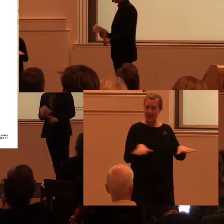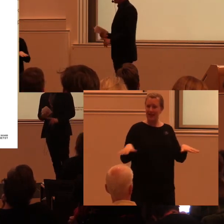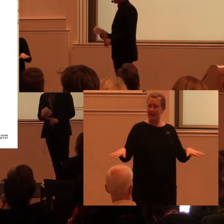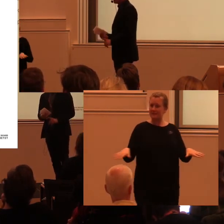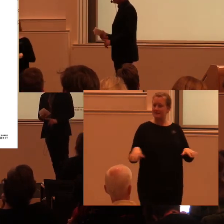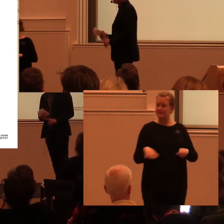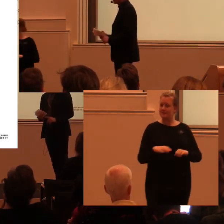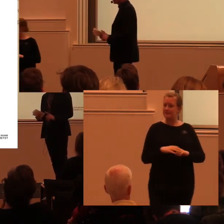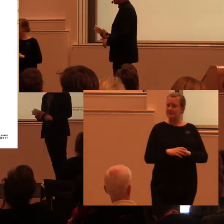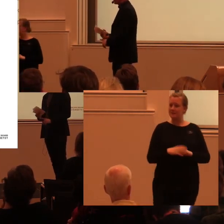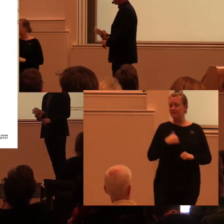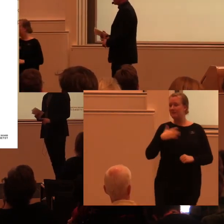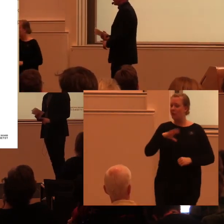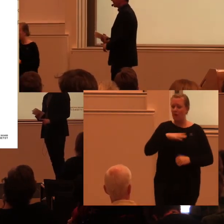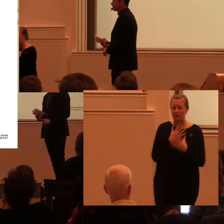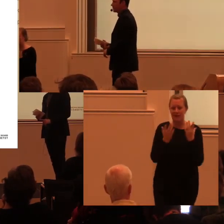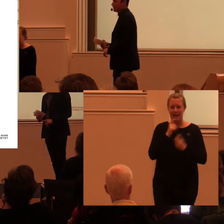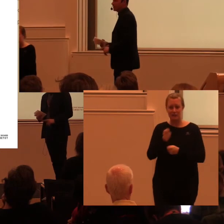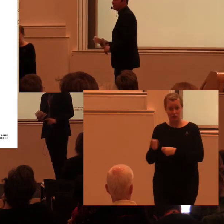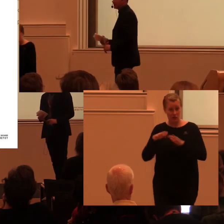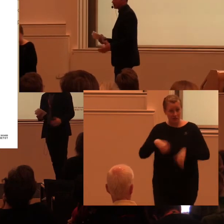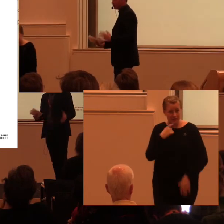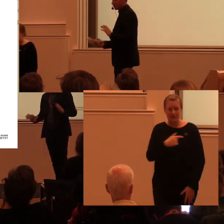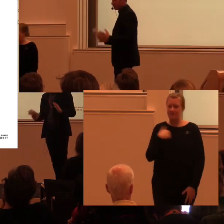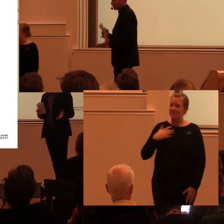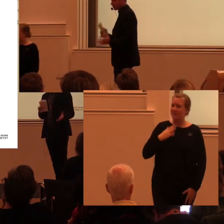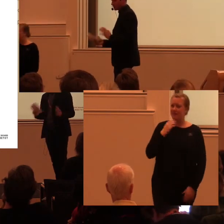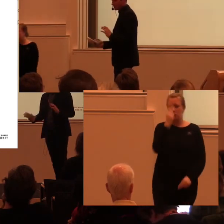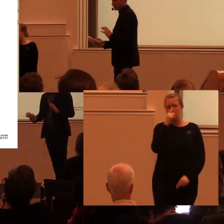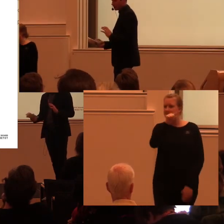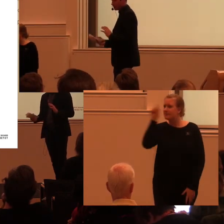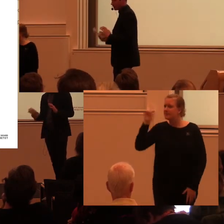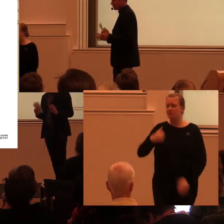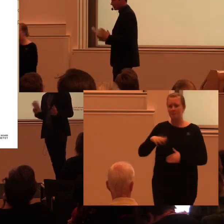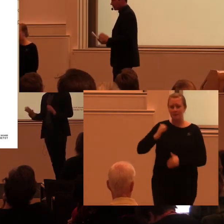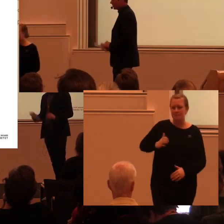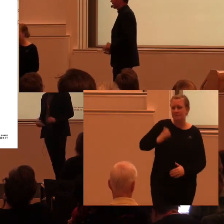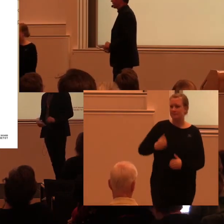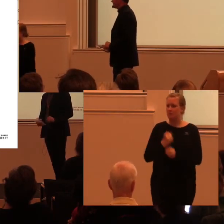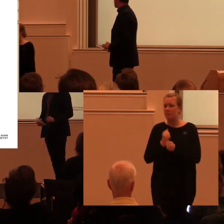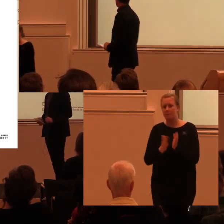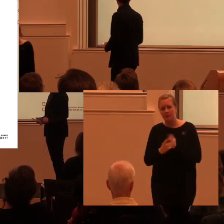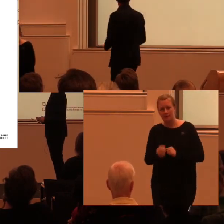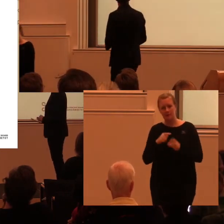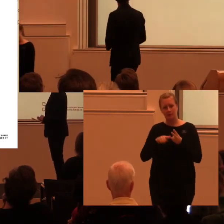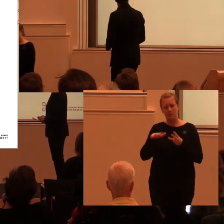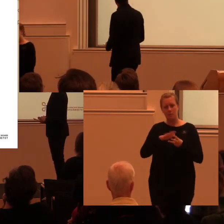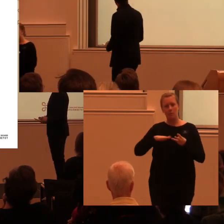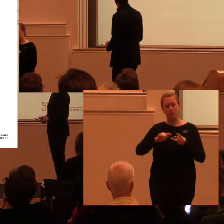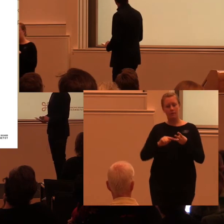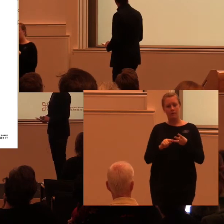som jag sa, fler ansökningar till oss. Vi vill att fler universitet jobbar med det här. Alltså koppla humaniora till funktionshindersperspektiv.